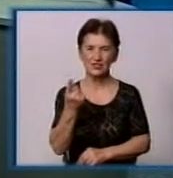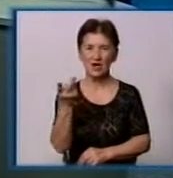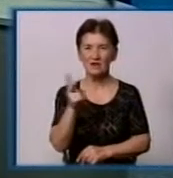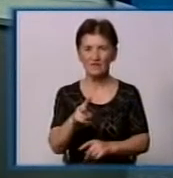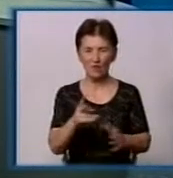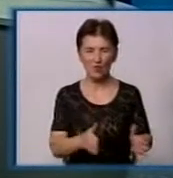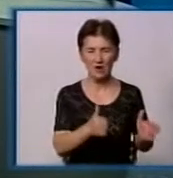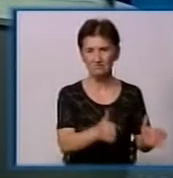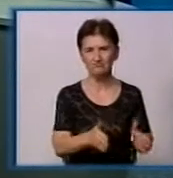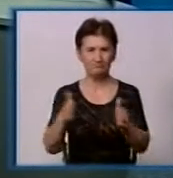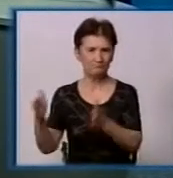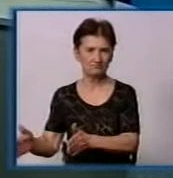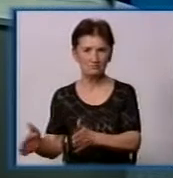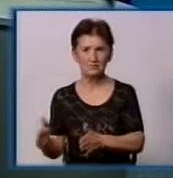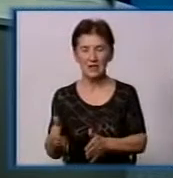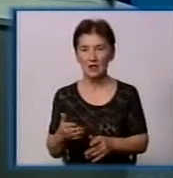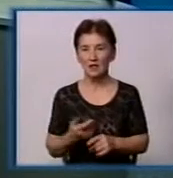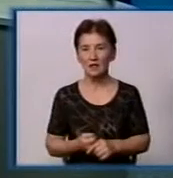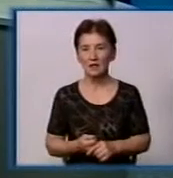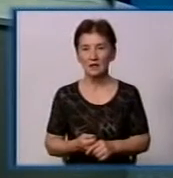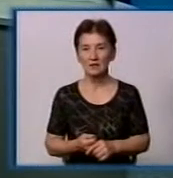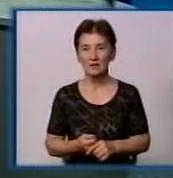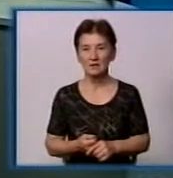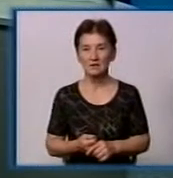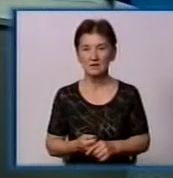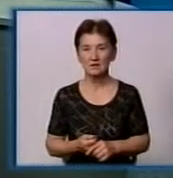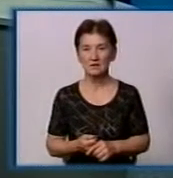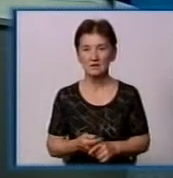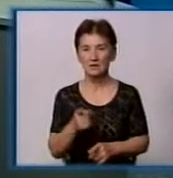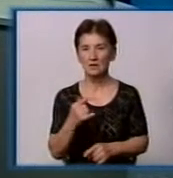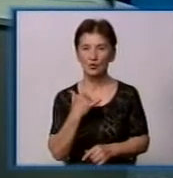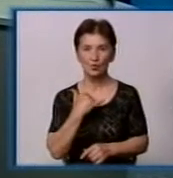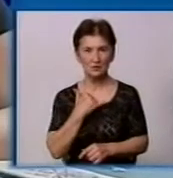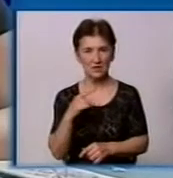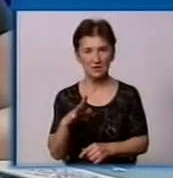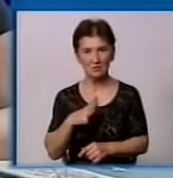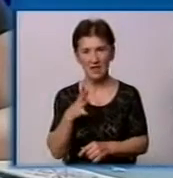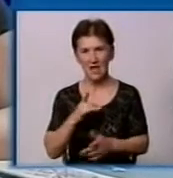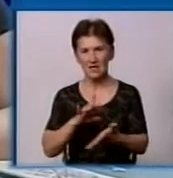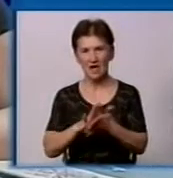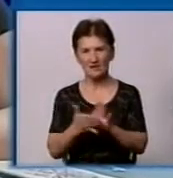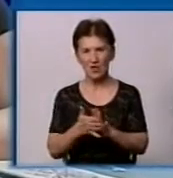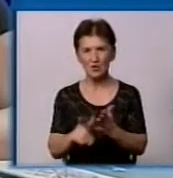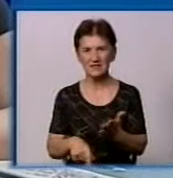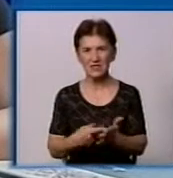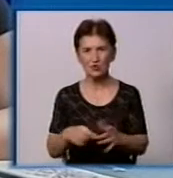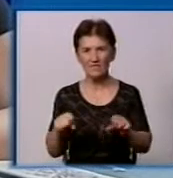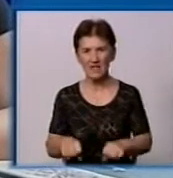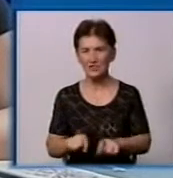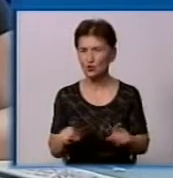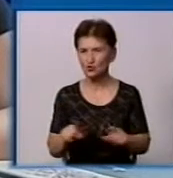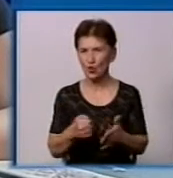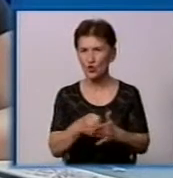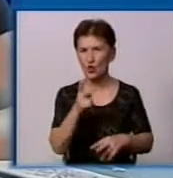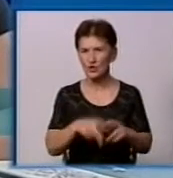сміття для роздільного збору? У нас була договоренность з міською властью о том, що до